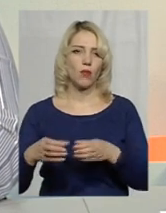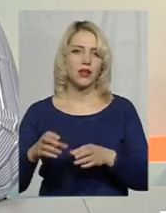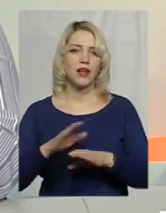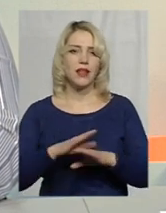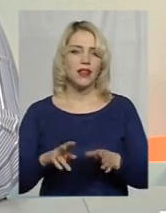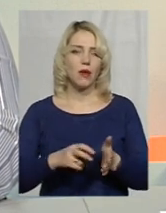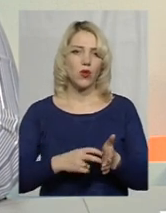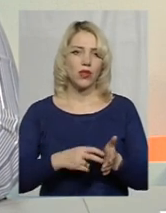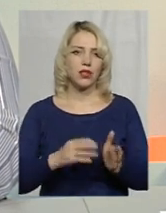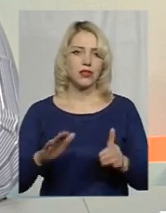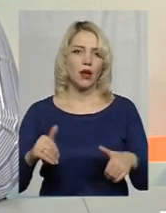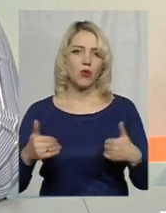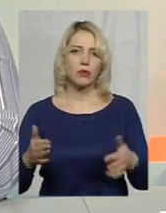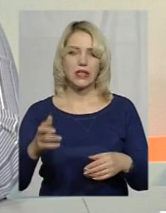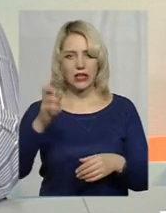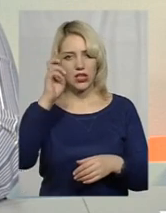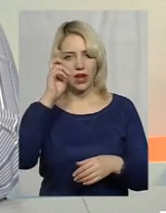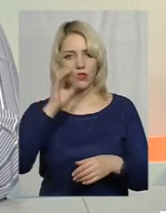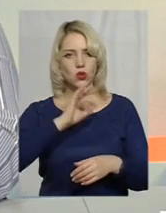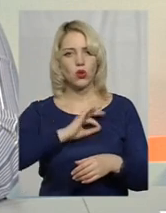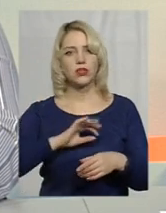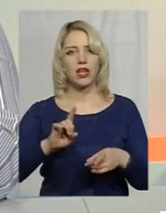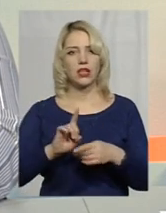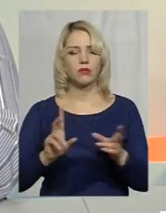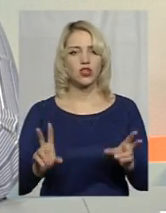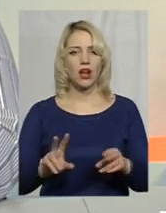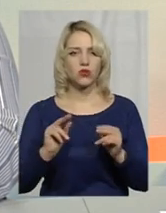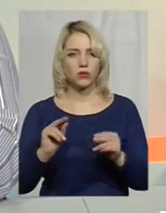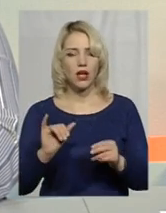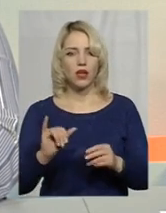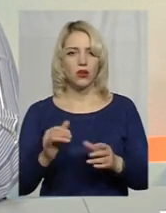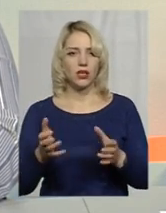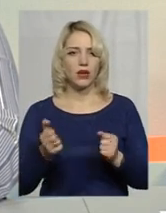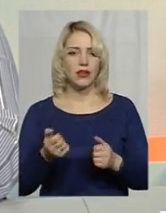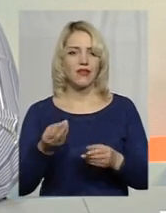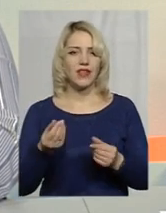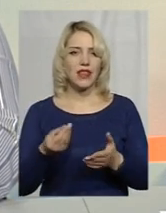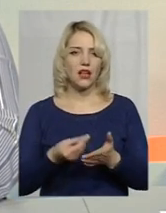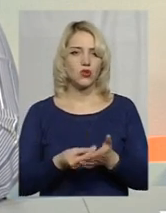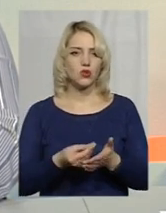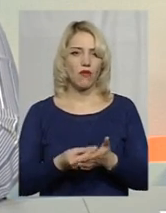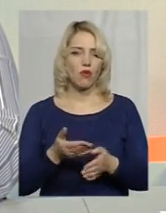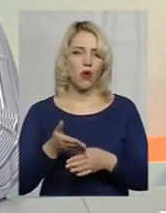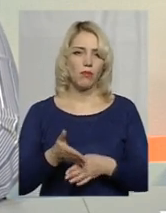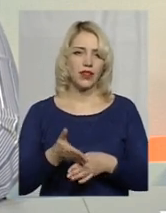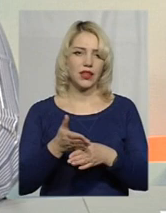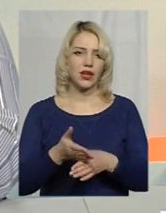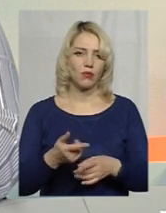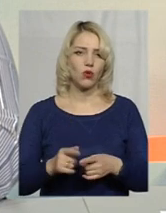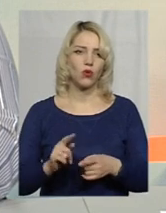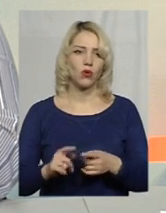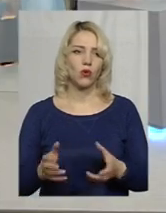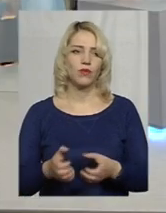боятися пропозиції держави скористатись таким шансом отримати фінансову підтримку як субвенцію державного бюджету